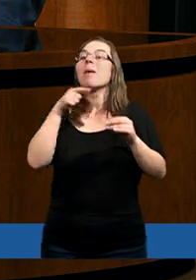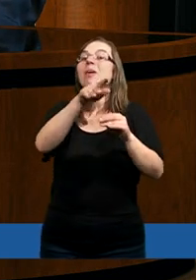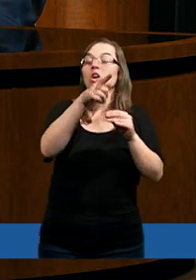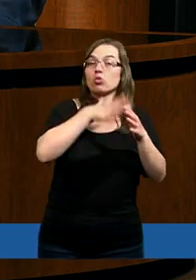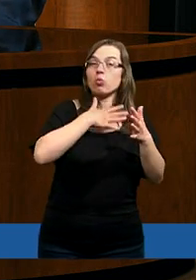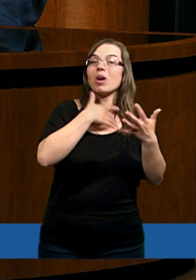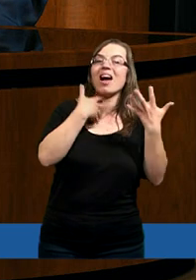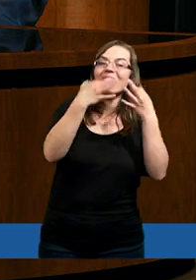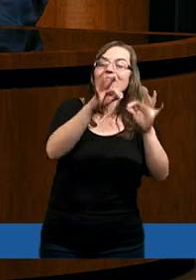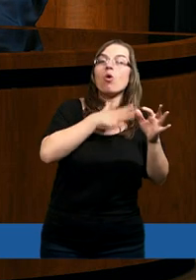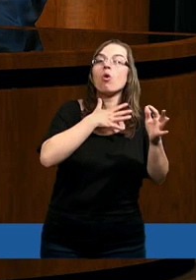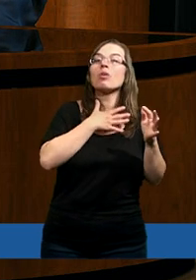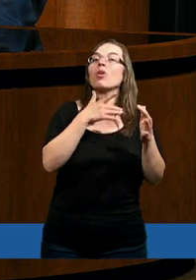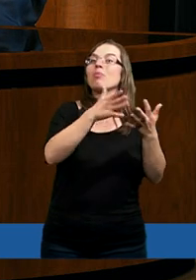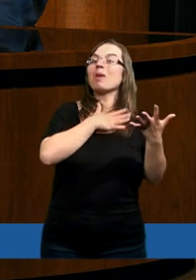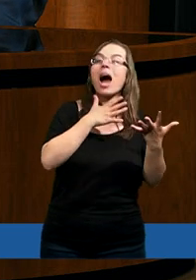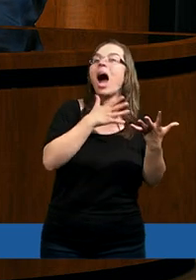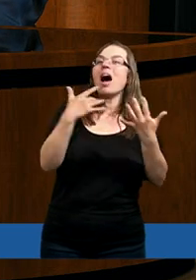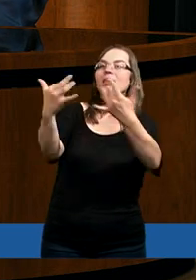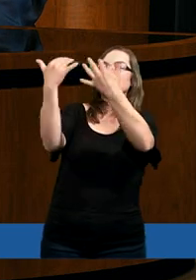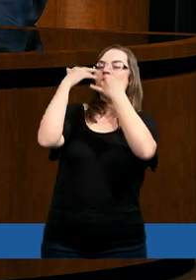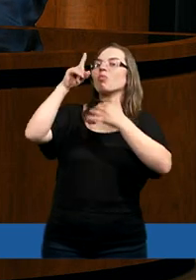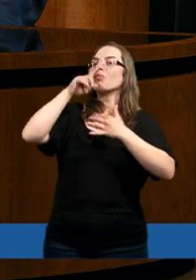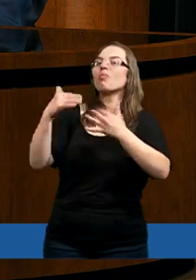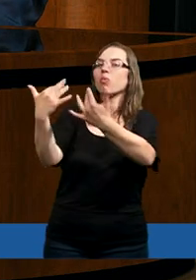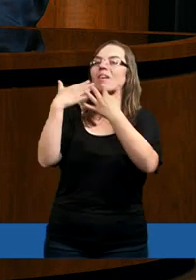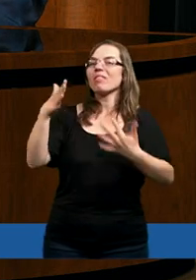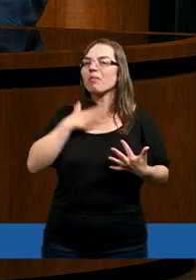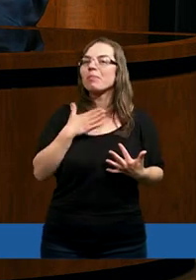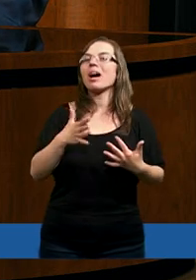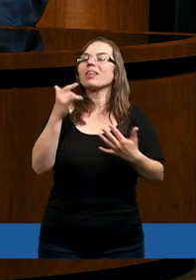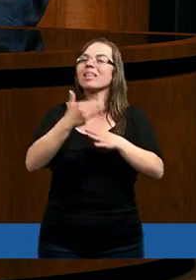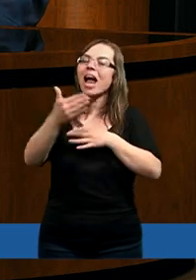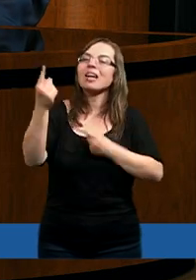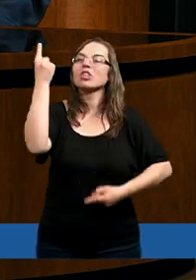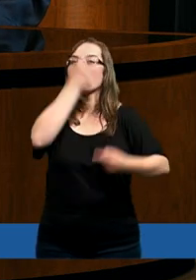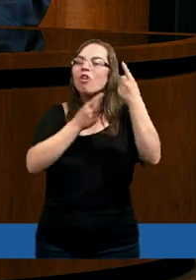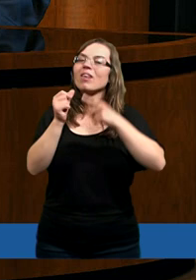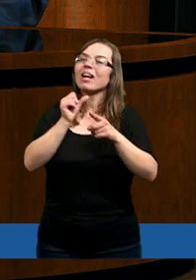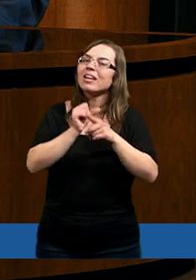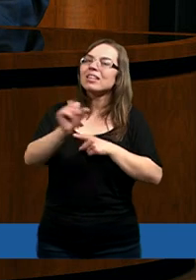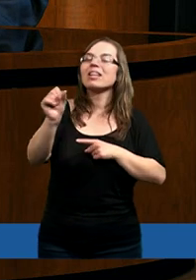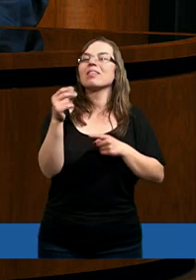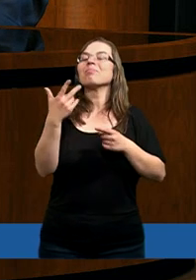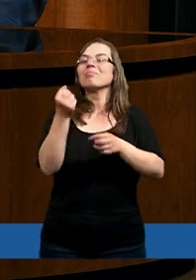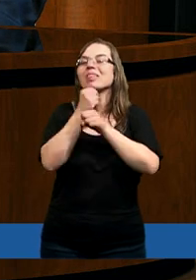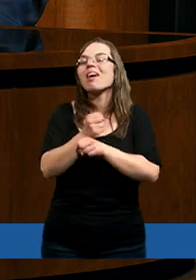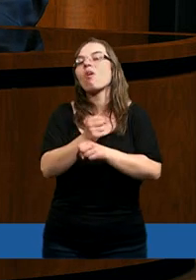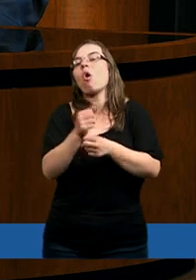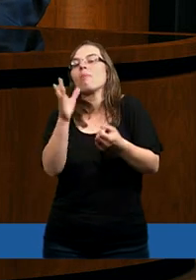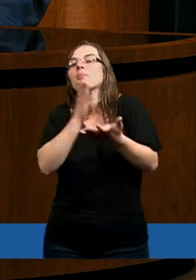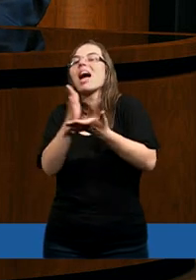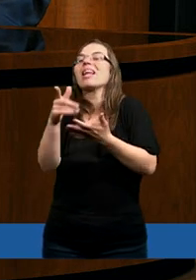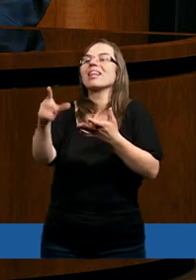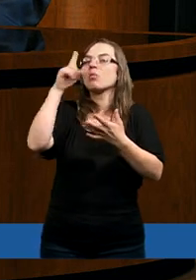wyzwolili, w tą samą, jak będziemy też w dalszych rozważaniach mówili, w tą samą niewolę.